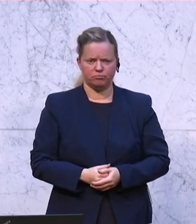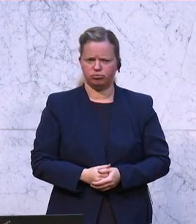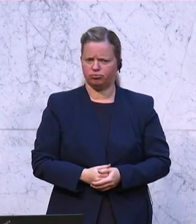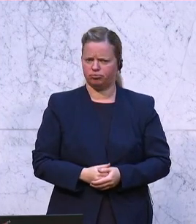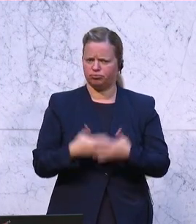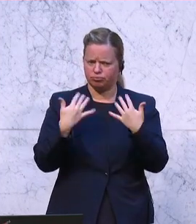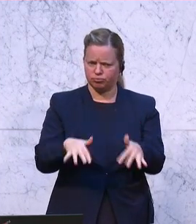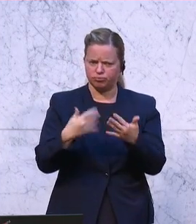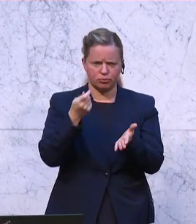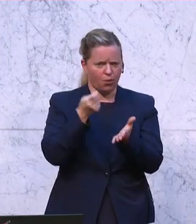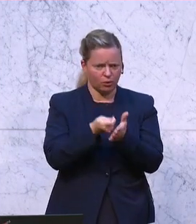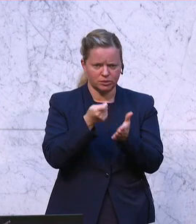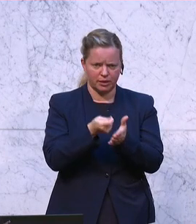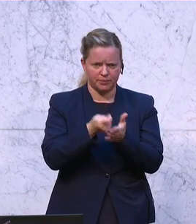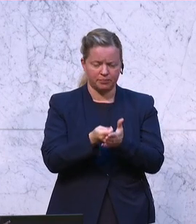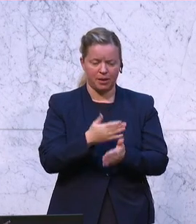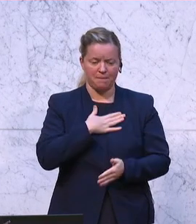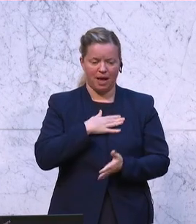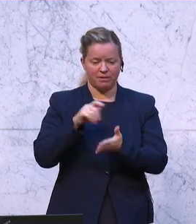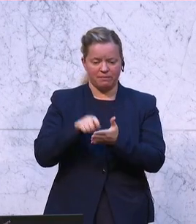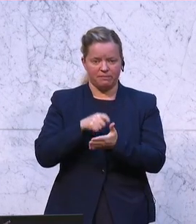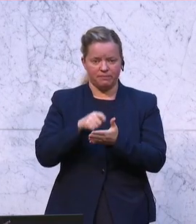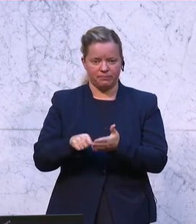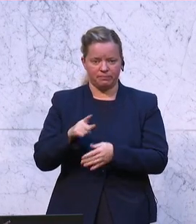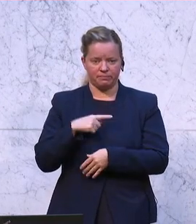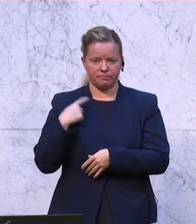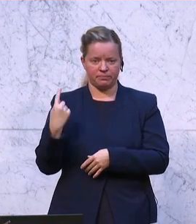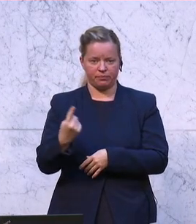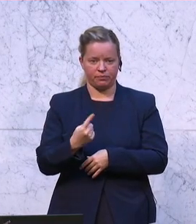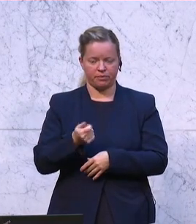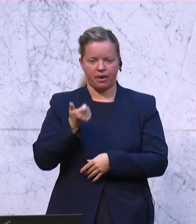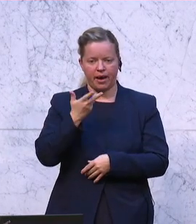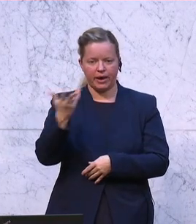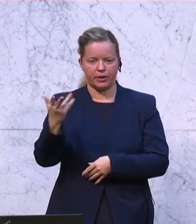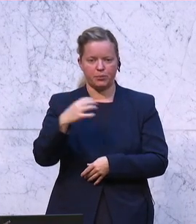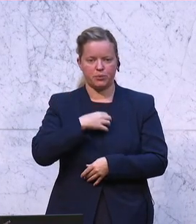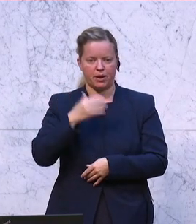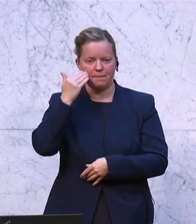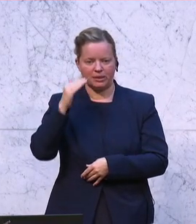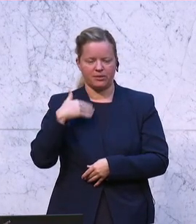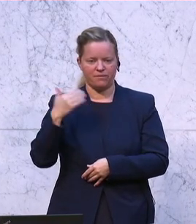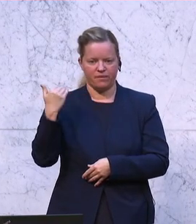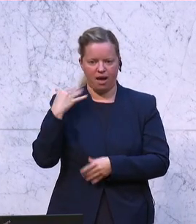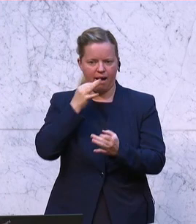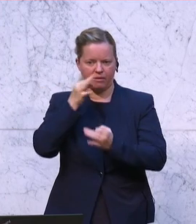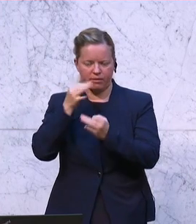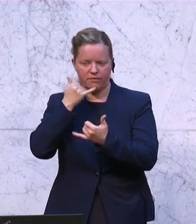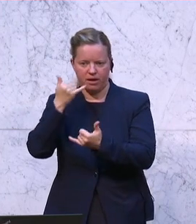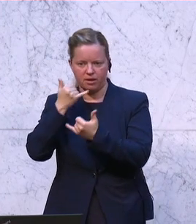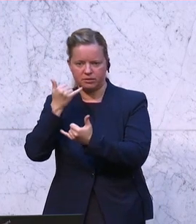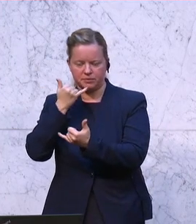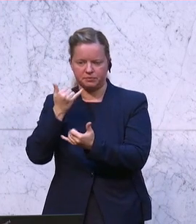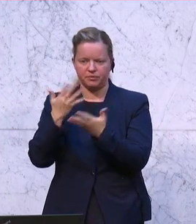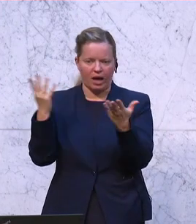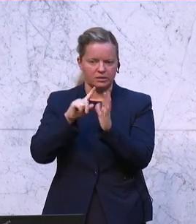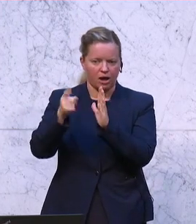Kosten sind. Und ich habe in meinem Wahlkreis zu Hause einige Bürgermeister angerufen und habe sich gefragt, welche Herausforderung besondere